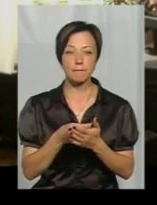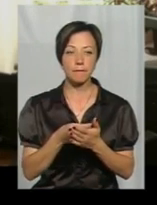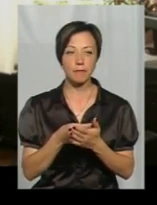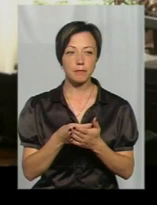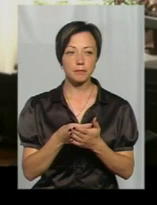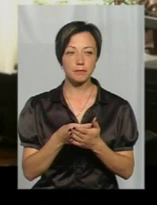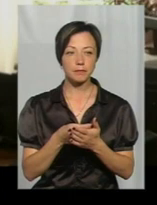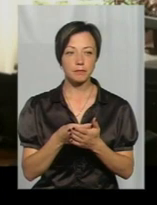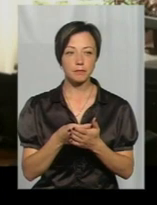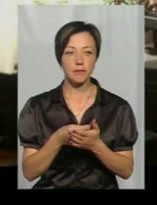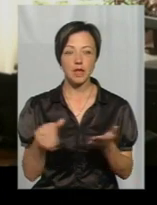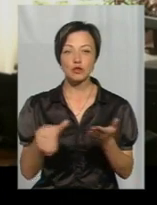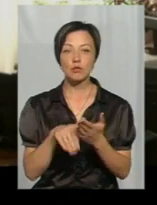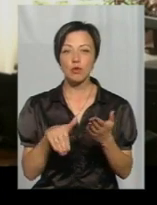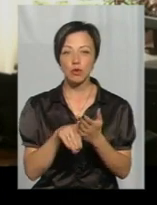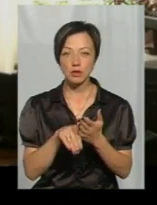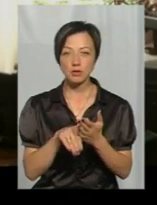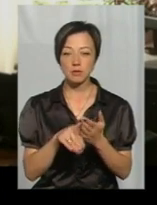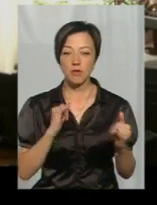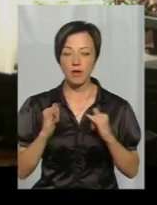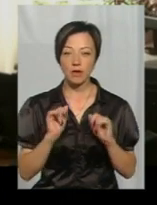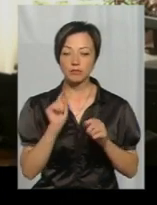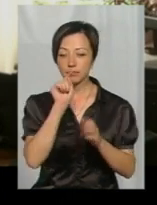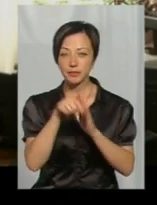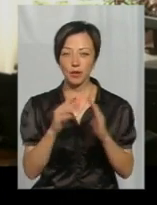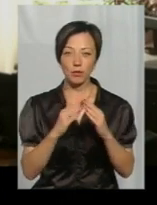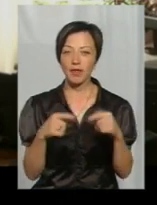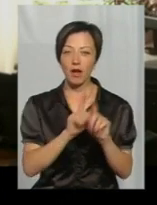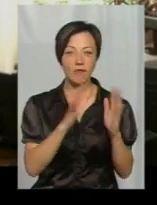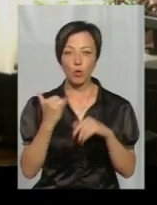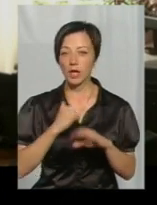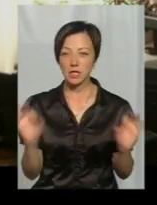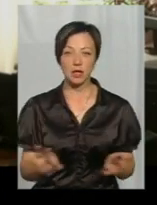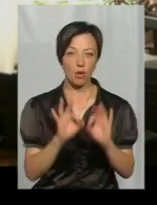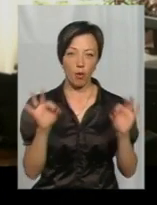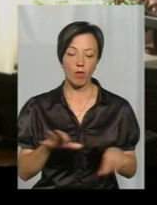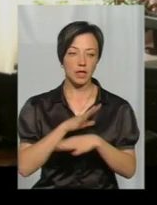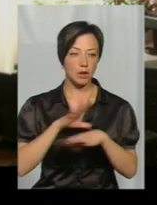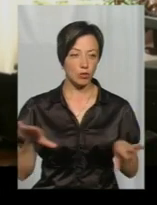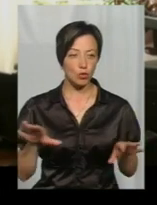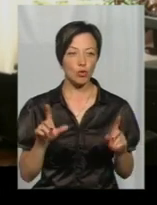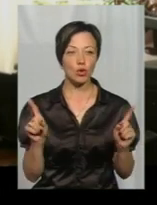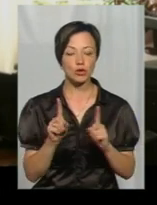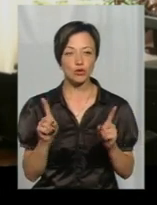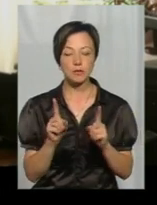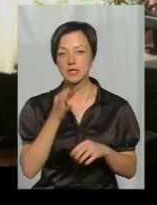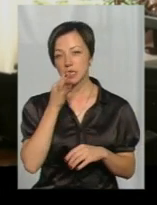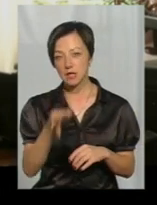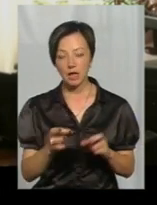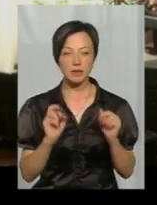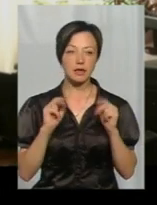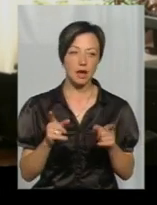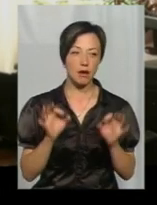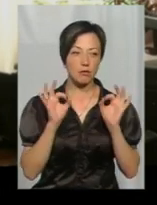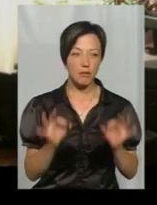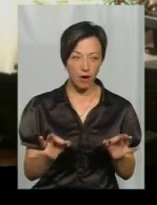спосіб життя повела на домогосподарство. Таких випадків в нас ніколи не було. І щоб сказати, як